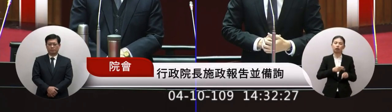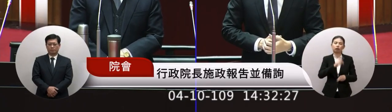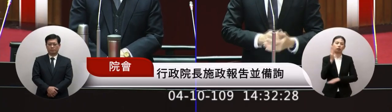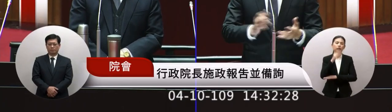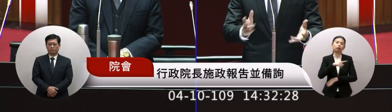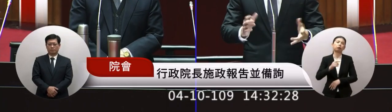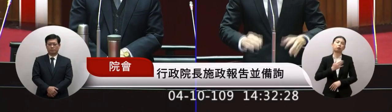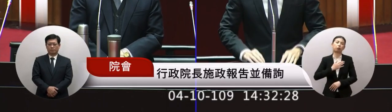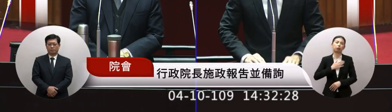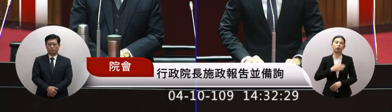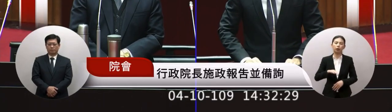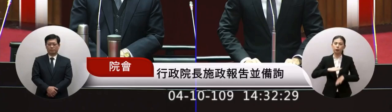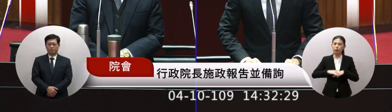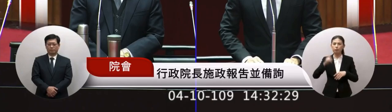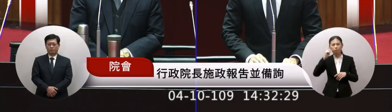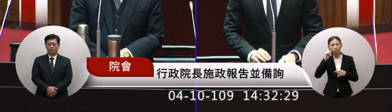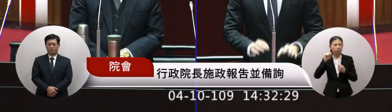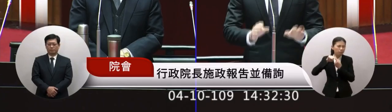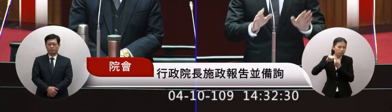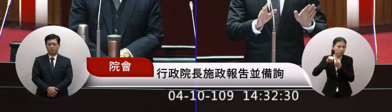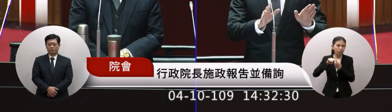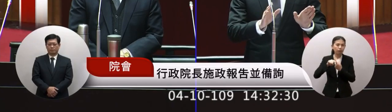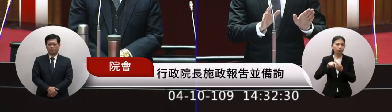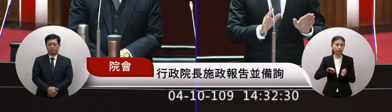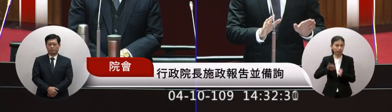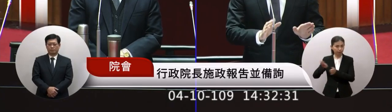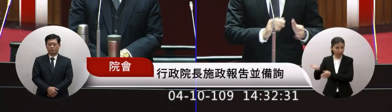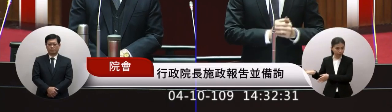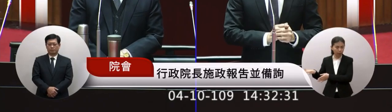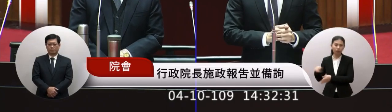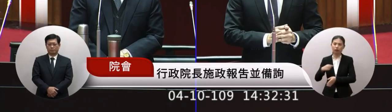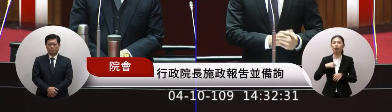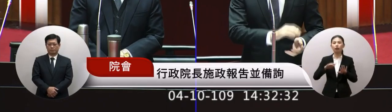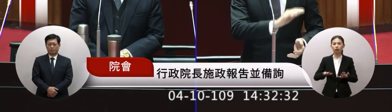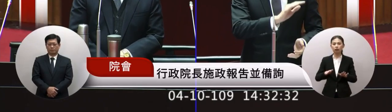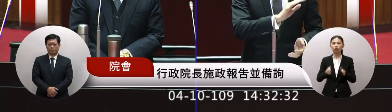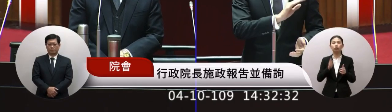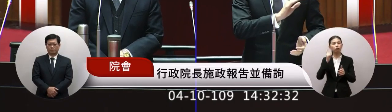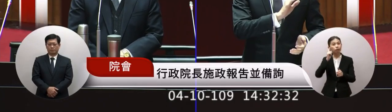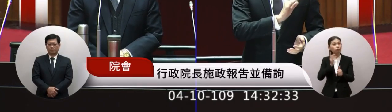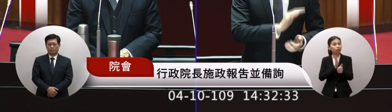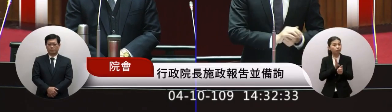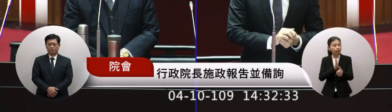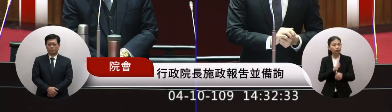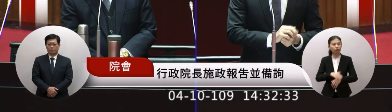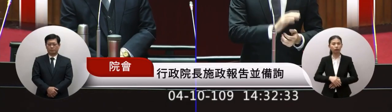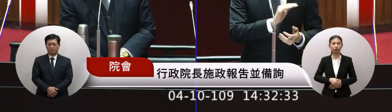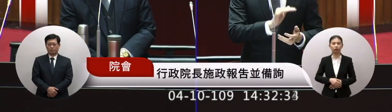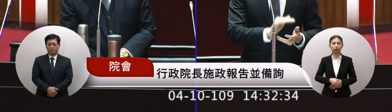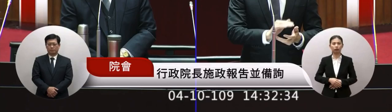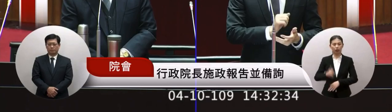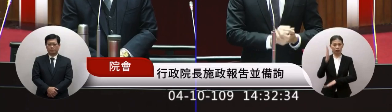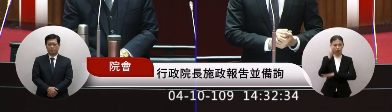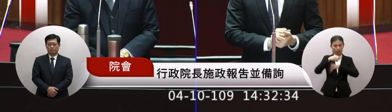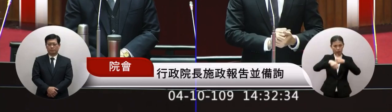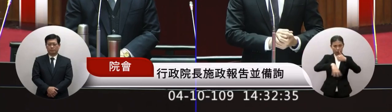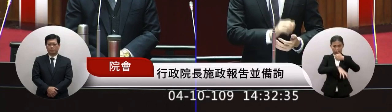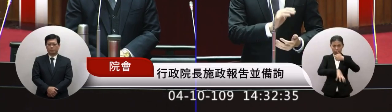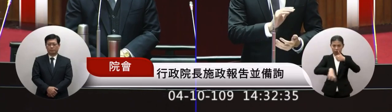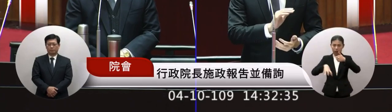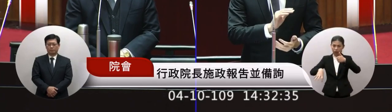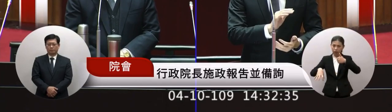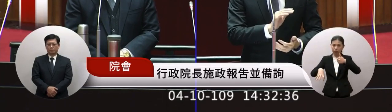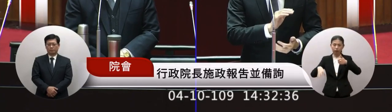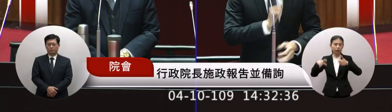我們的聲音也會去研究在這裡我想要跟議長來討論是這個部門的政府部門的這個改